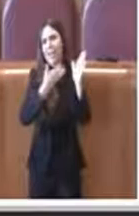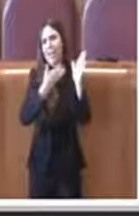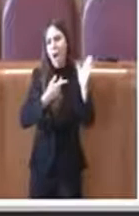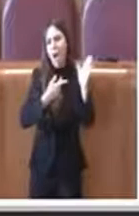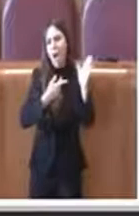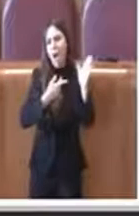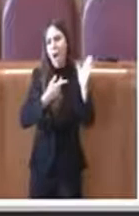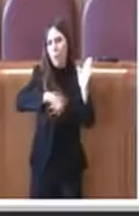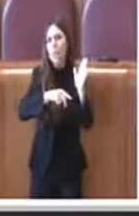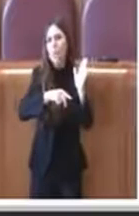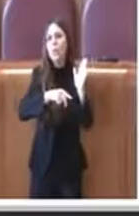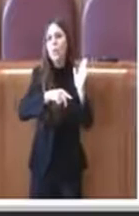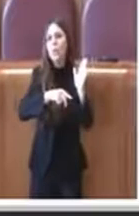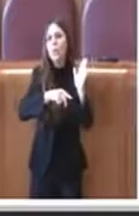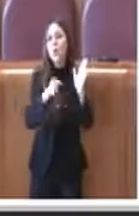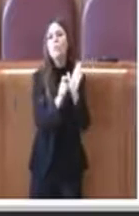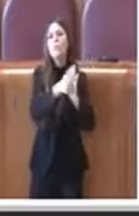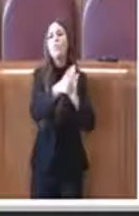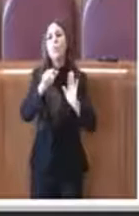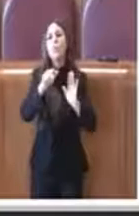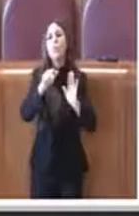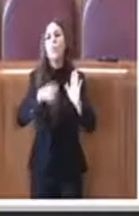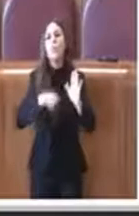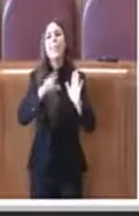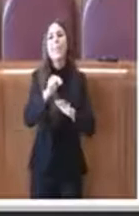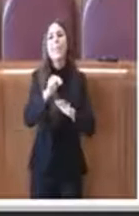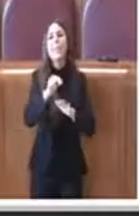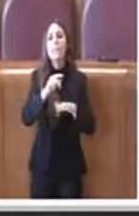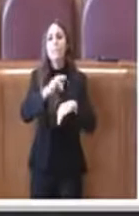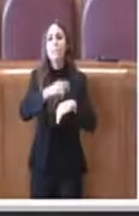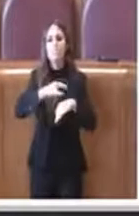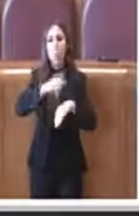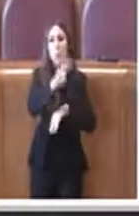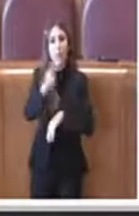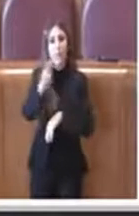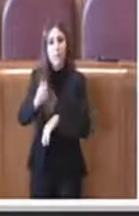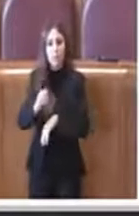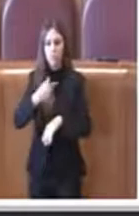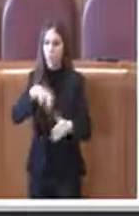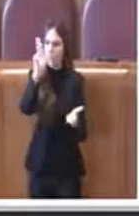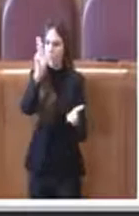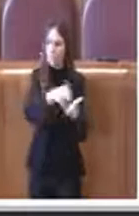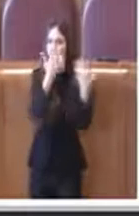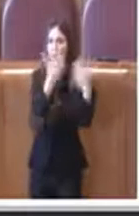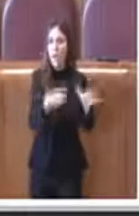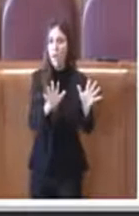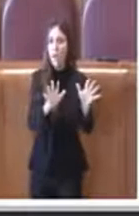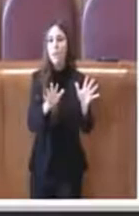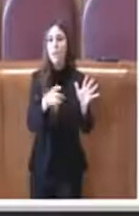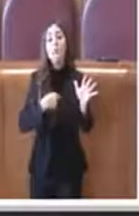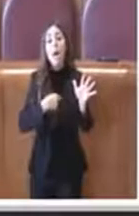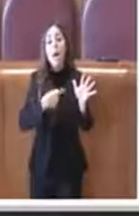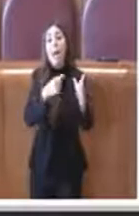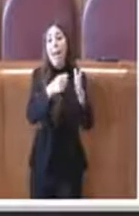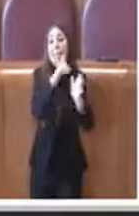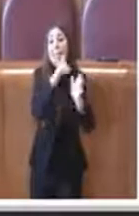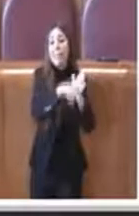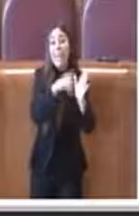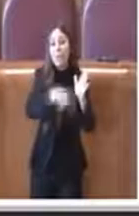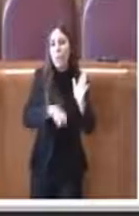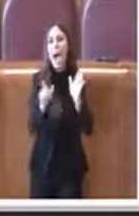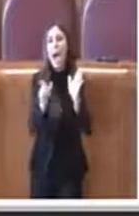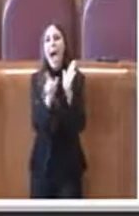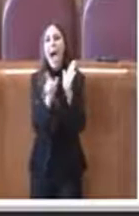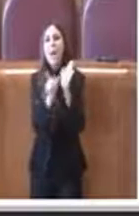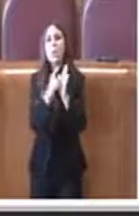in aula la 118 il 30 settembre del 2020 e che dice che ai sensi dell